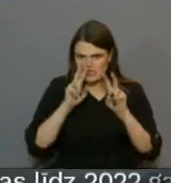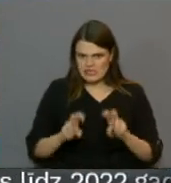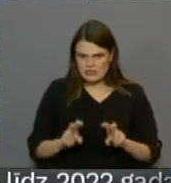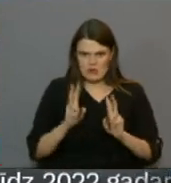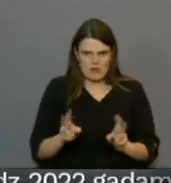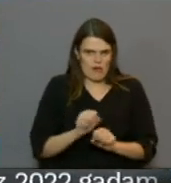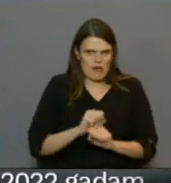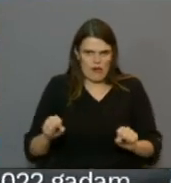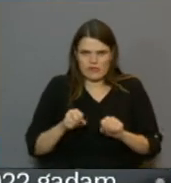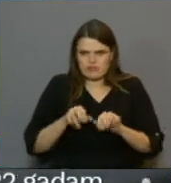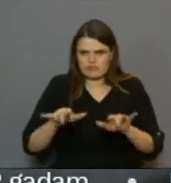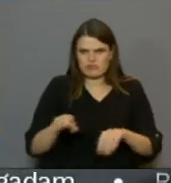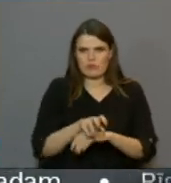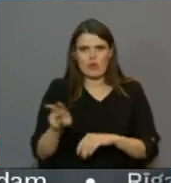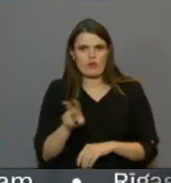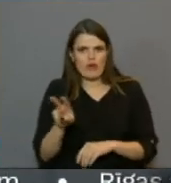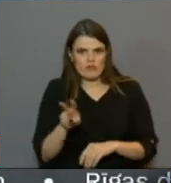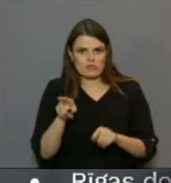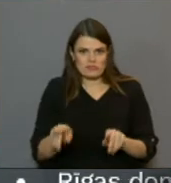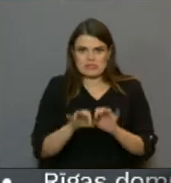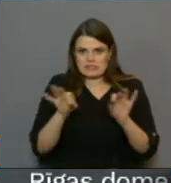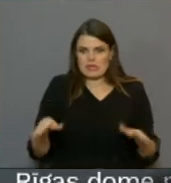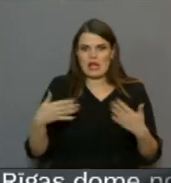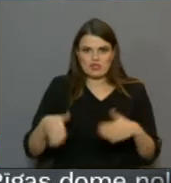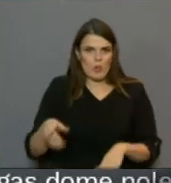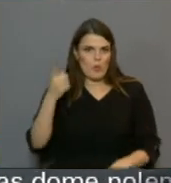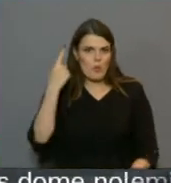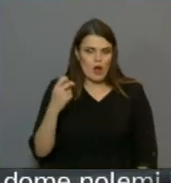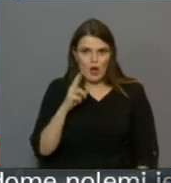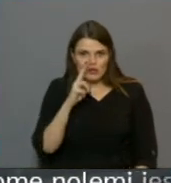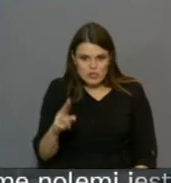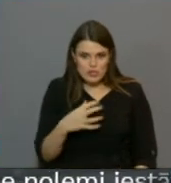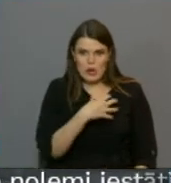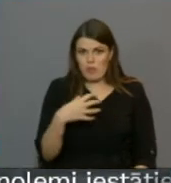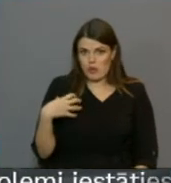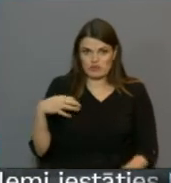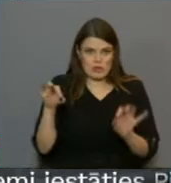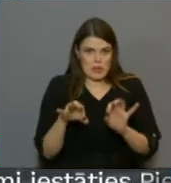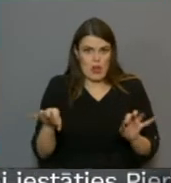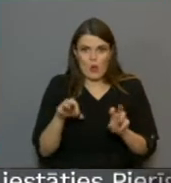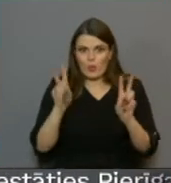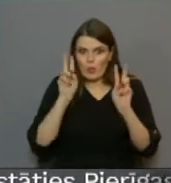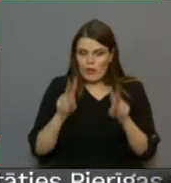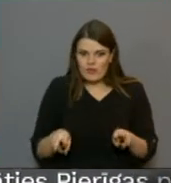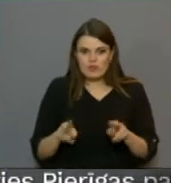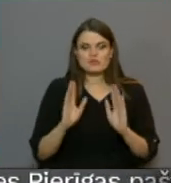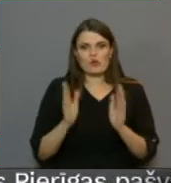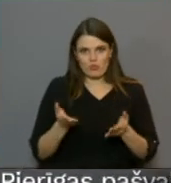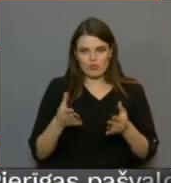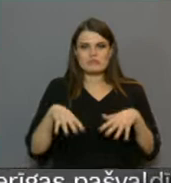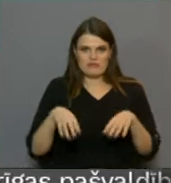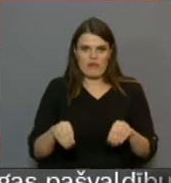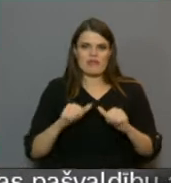-19 izplatību iestādē. Lai gan tā sākusies jau pagājušā nedēļā, pašvaldība par to nav bijusi informēta. Tik sveikta dienestu